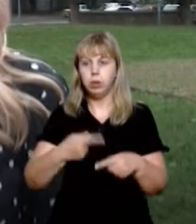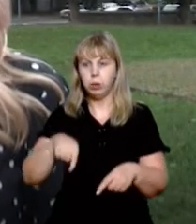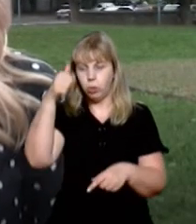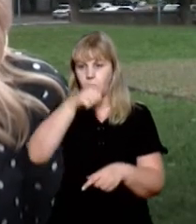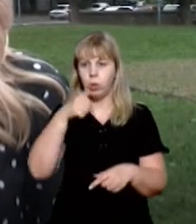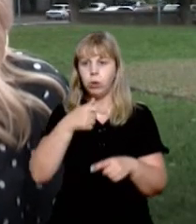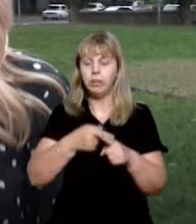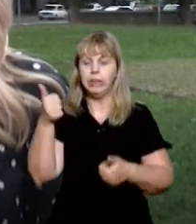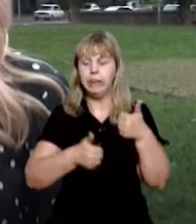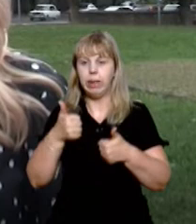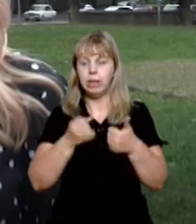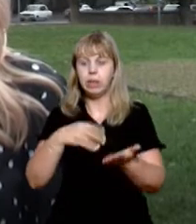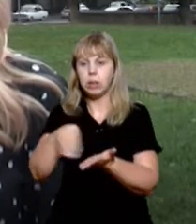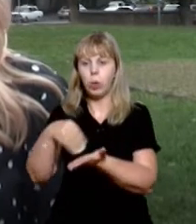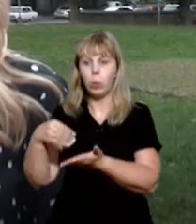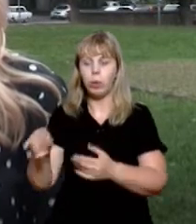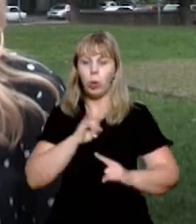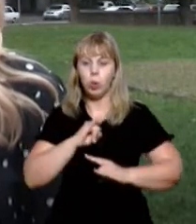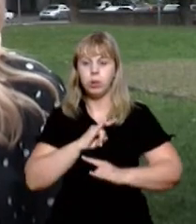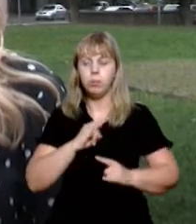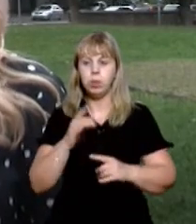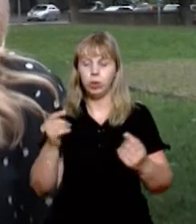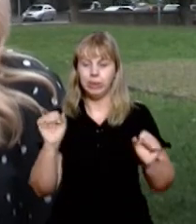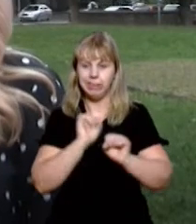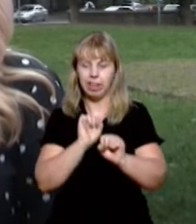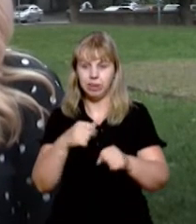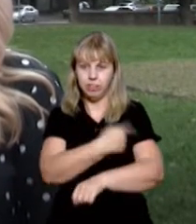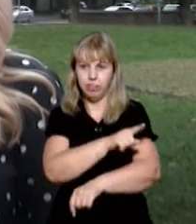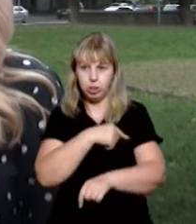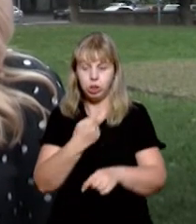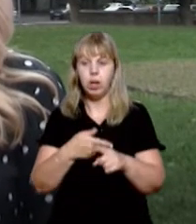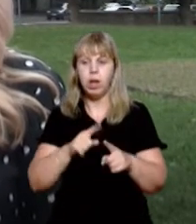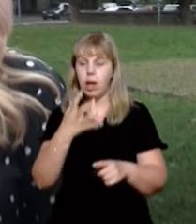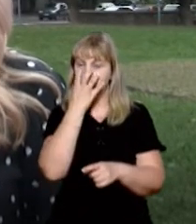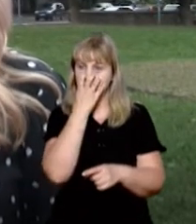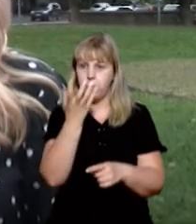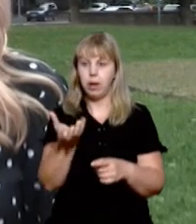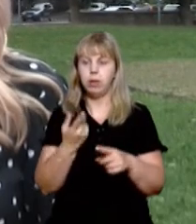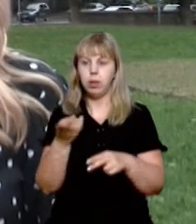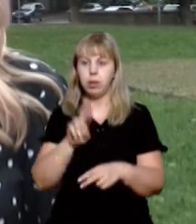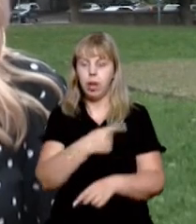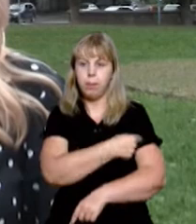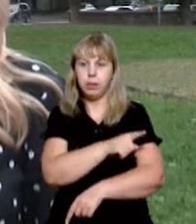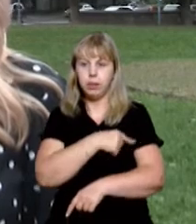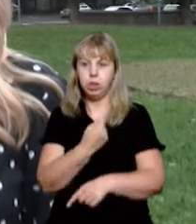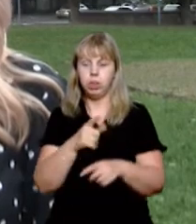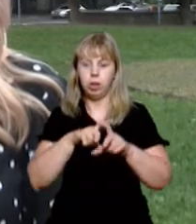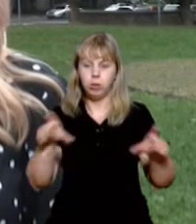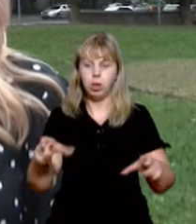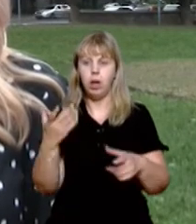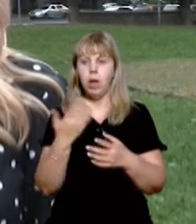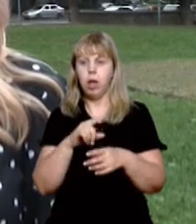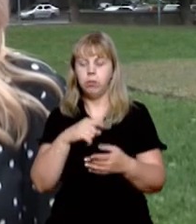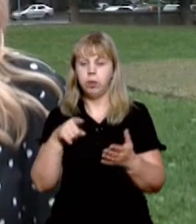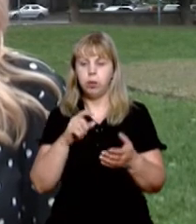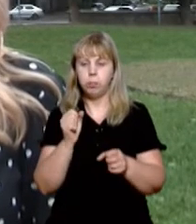Вони провели тендер на закупівлю костюмів біологічного захисту, а також респіраторів для медичних установ, задіяних